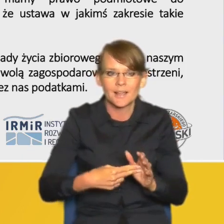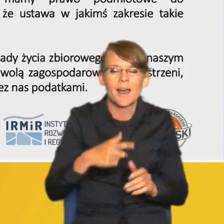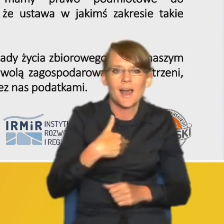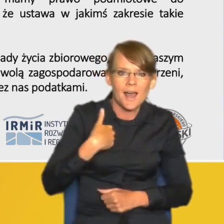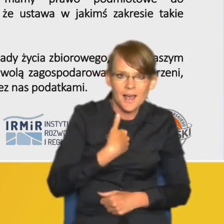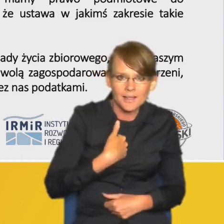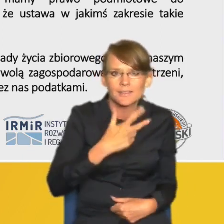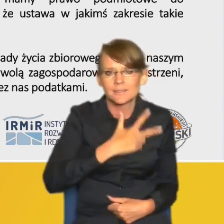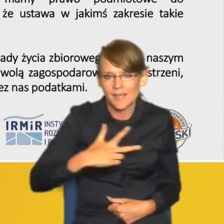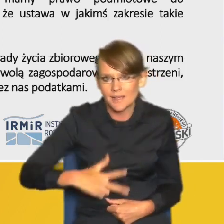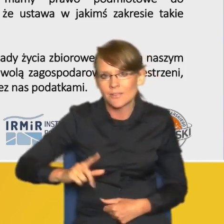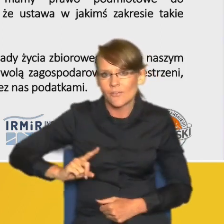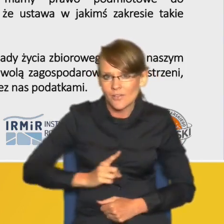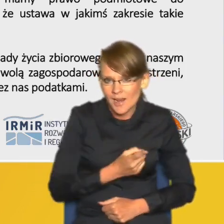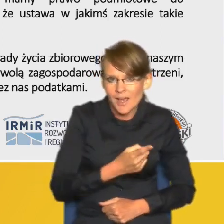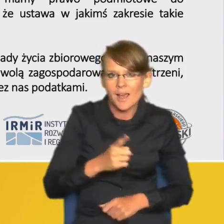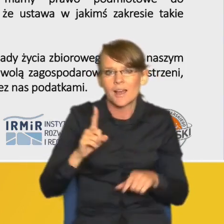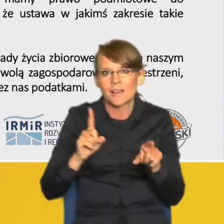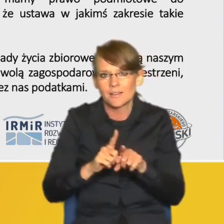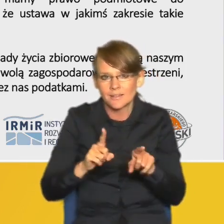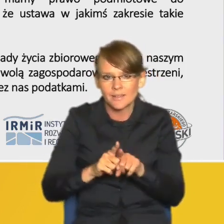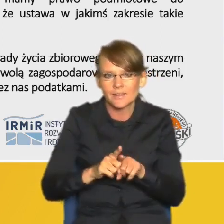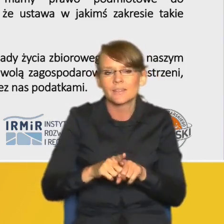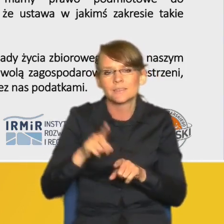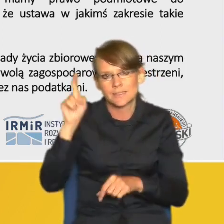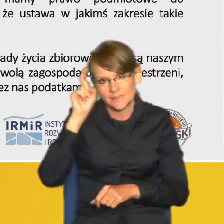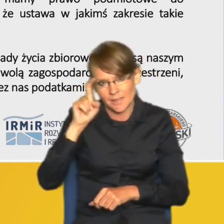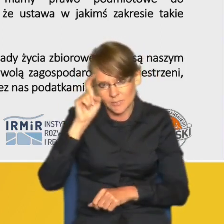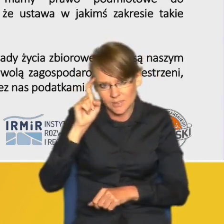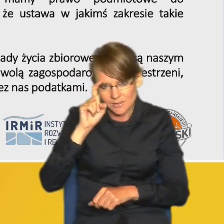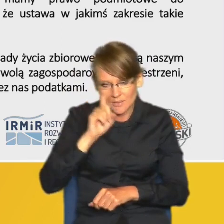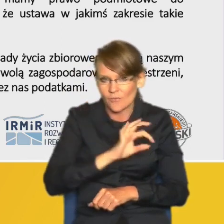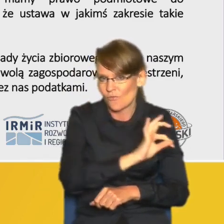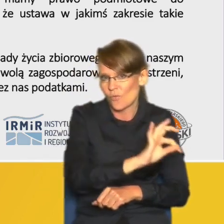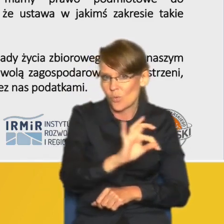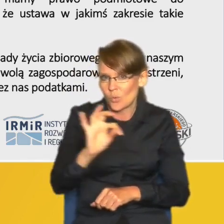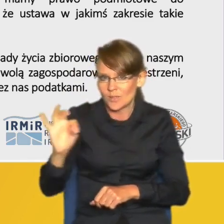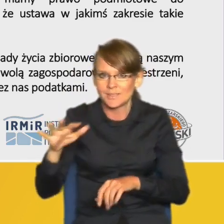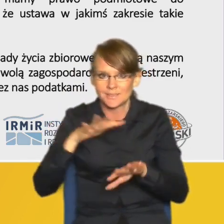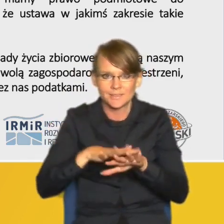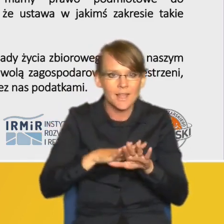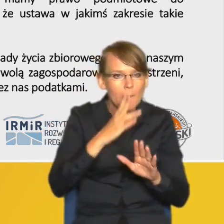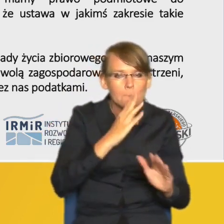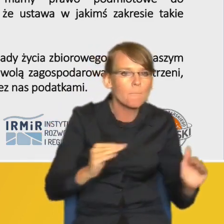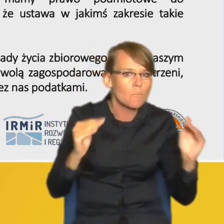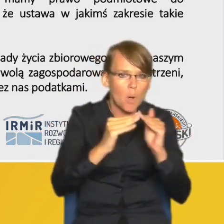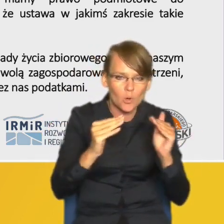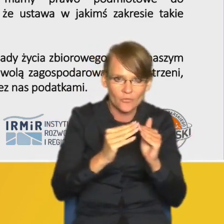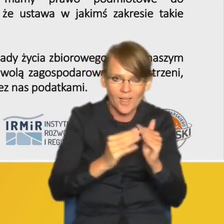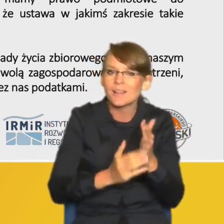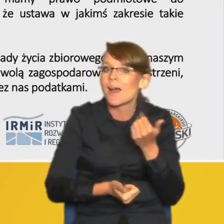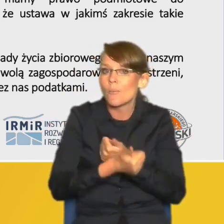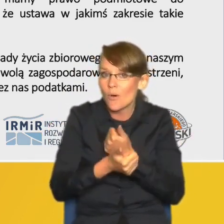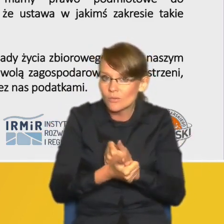duńskiego, francuskiego i systemu Republiki Federalnej Niemiec. Przede wszystkim z takich względów merytorycznych